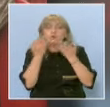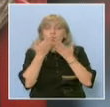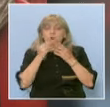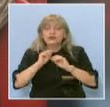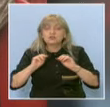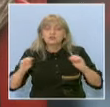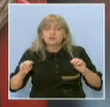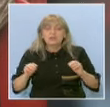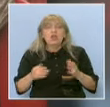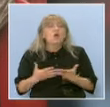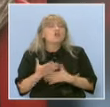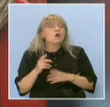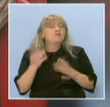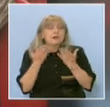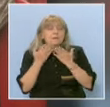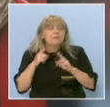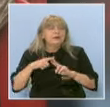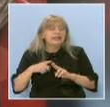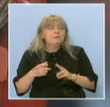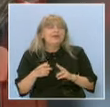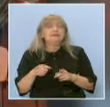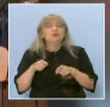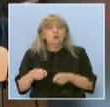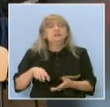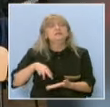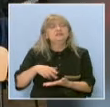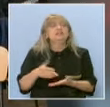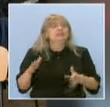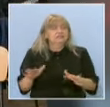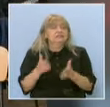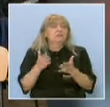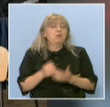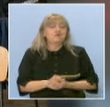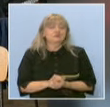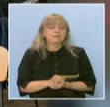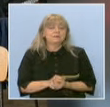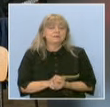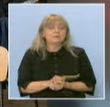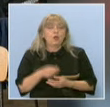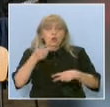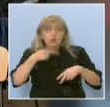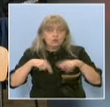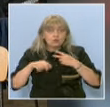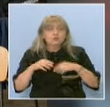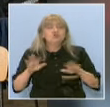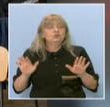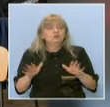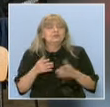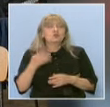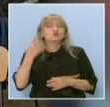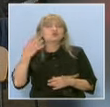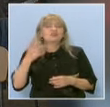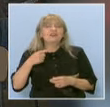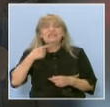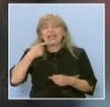ново да видите, какви нови предмети искате. И всъщност оттам търгна всичко. Всъщност, проучването започна от четвърте езикова гимназия.